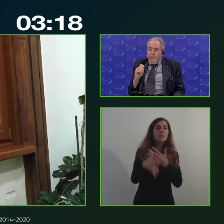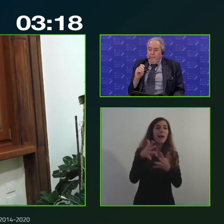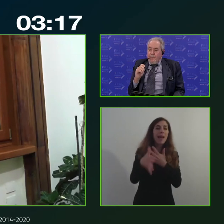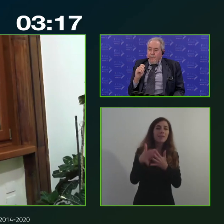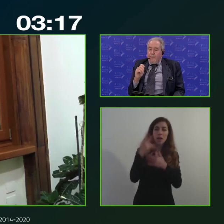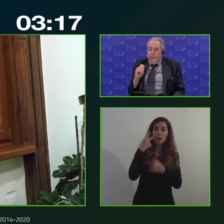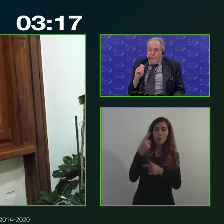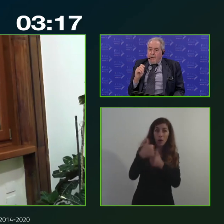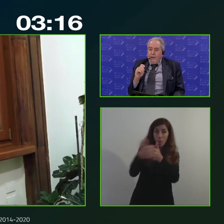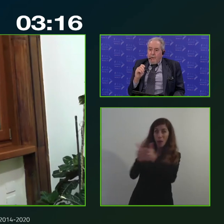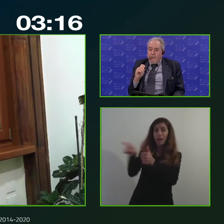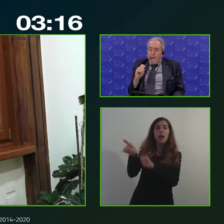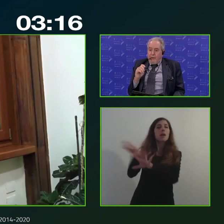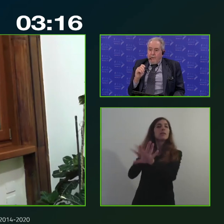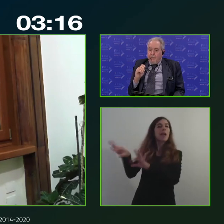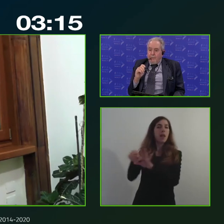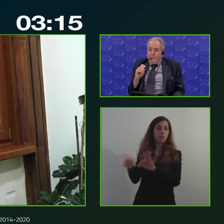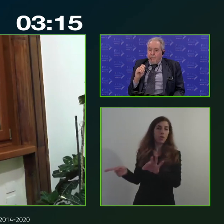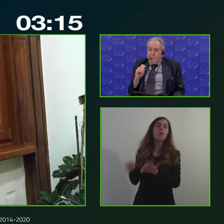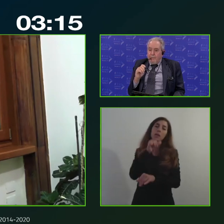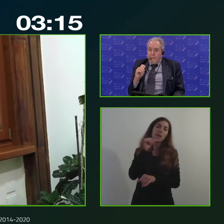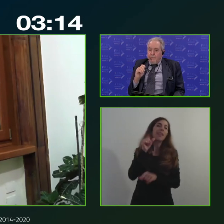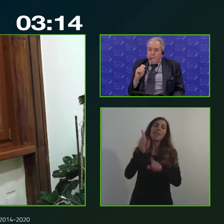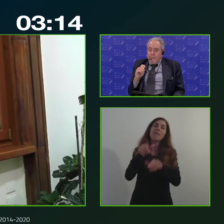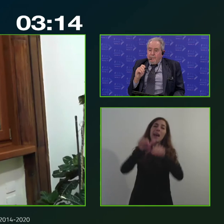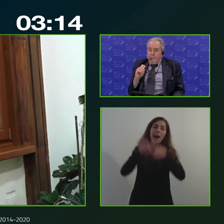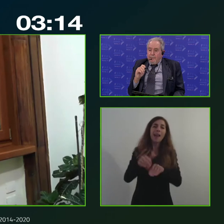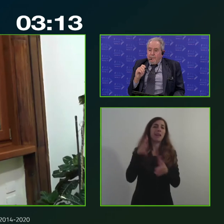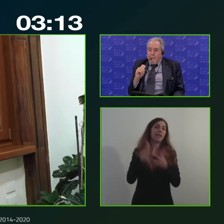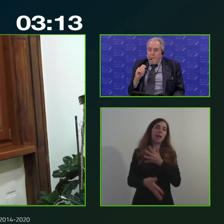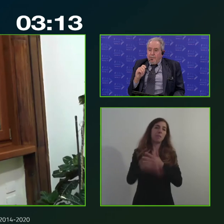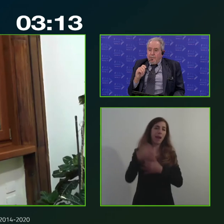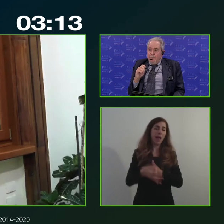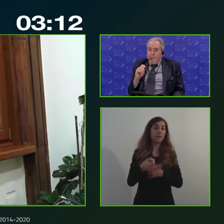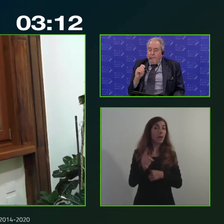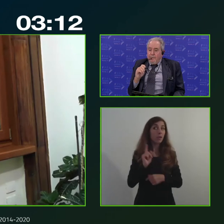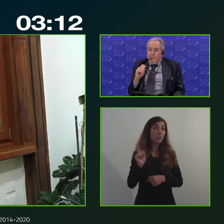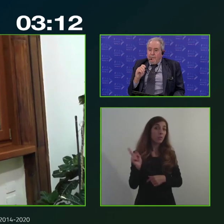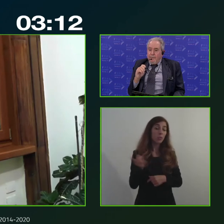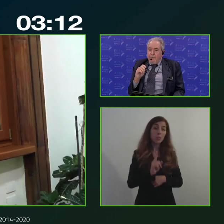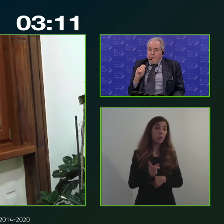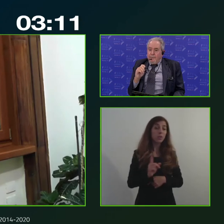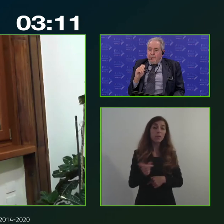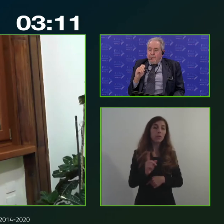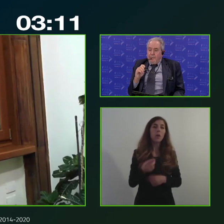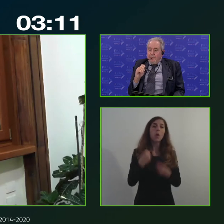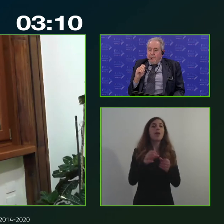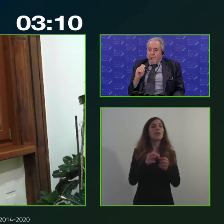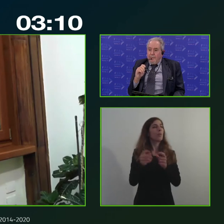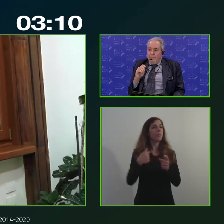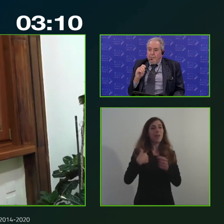questo è un punto fondamentale cioè non tutti quando li parla quando io diciamo convoco il mio